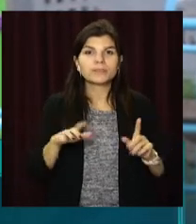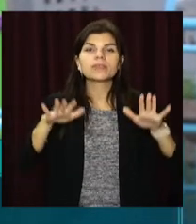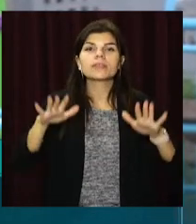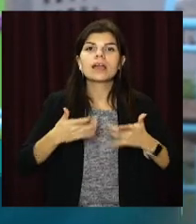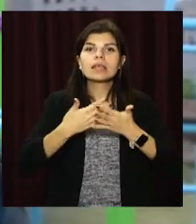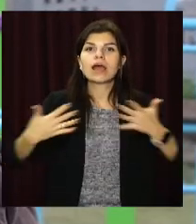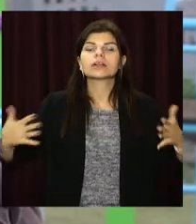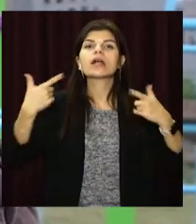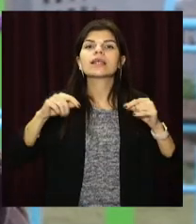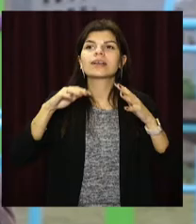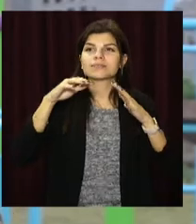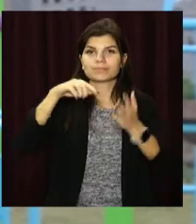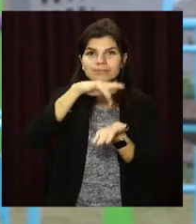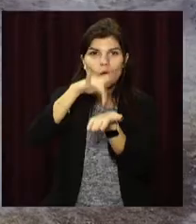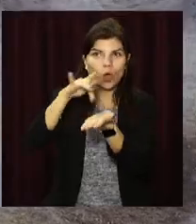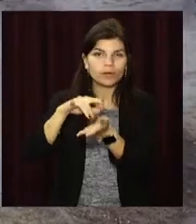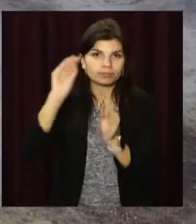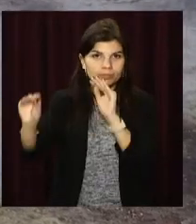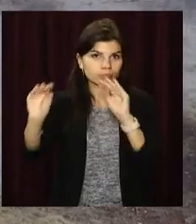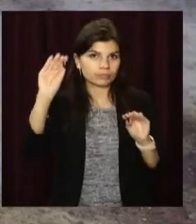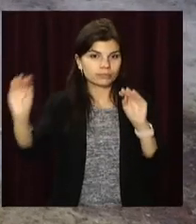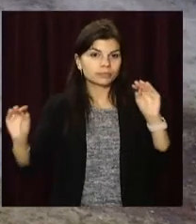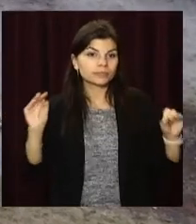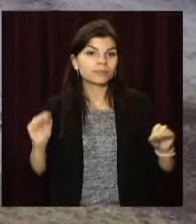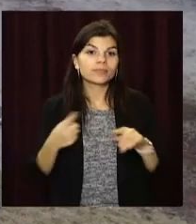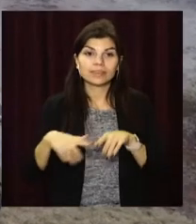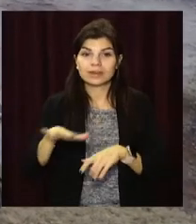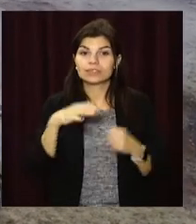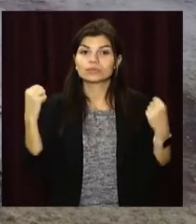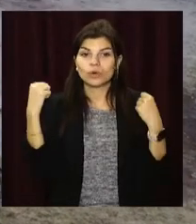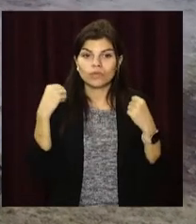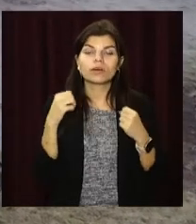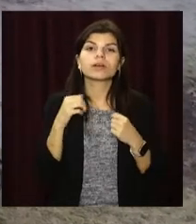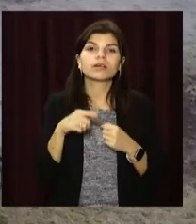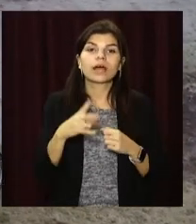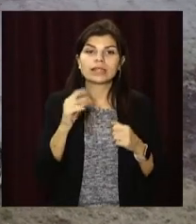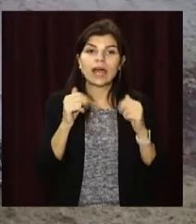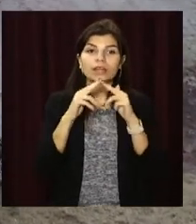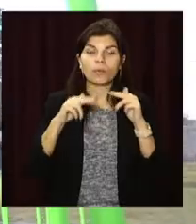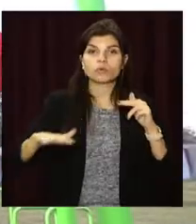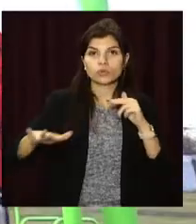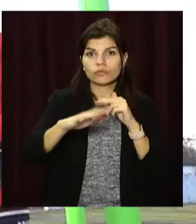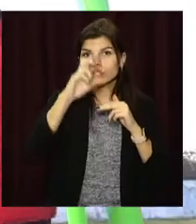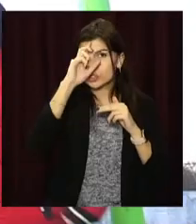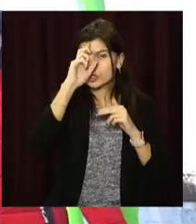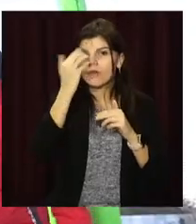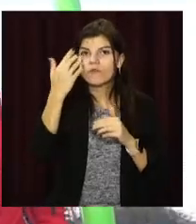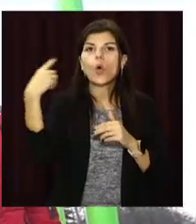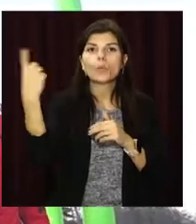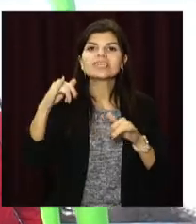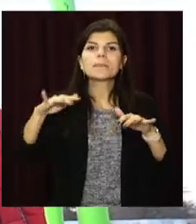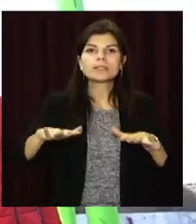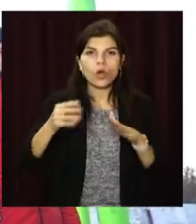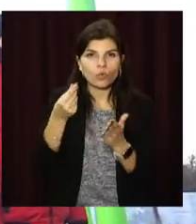густонаселеннях місцях нашої громади. Мультифункціональні спортивні майданчики облаштовують на Дніпропетровщині державним, обласним та